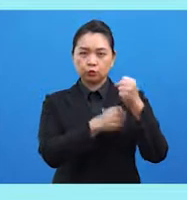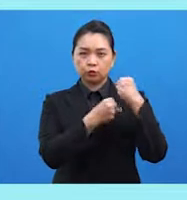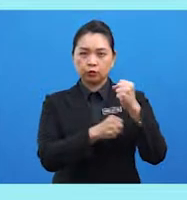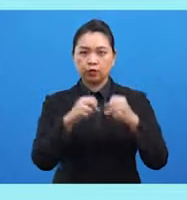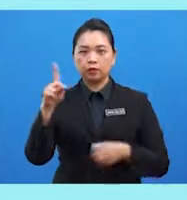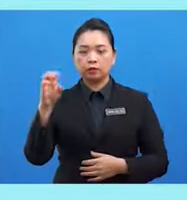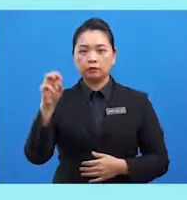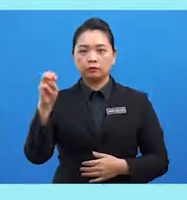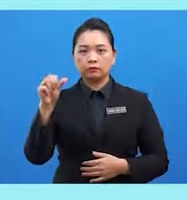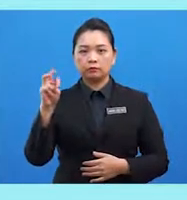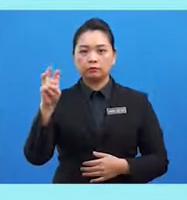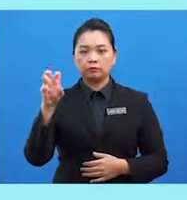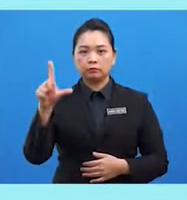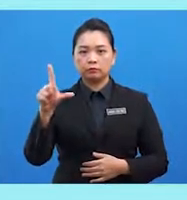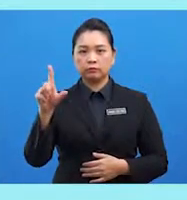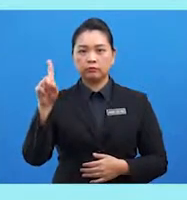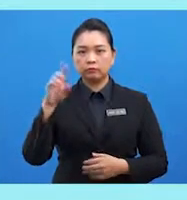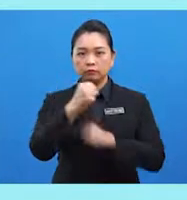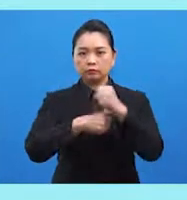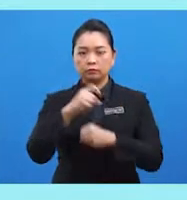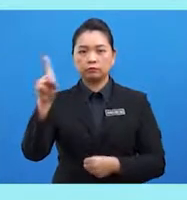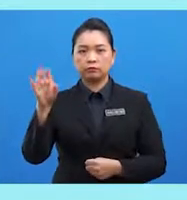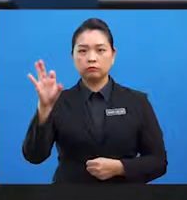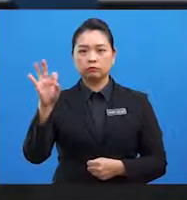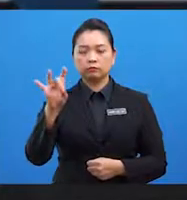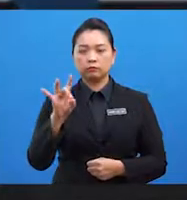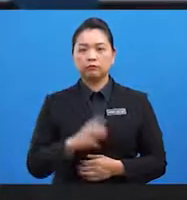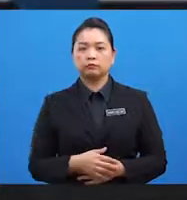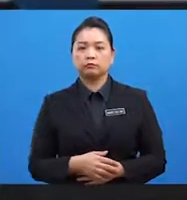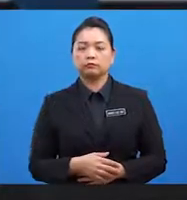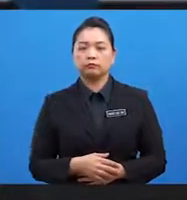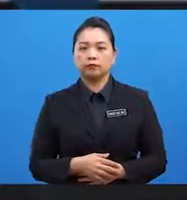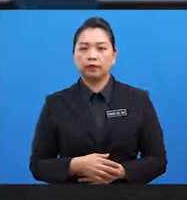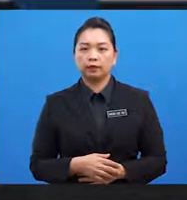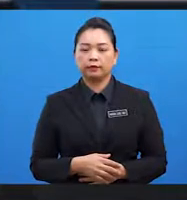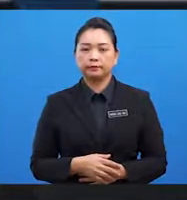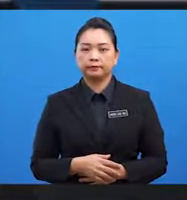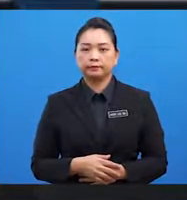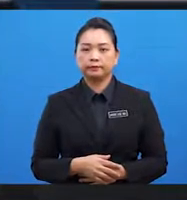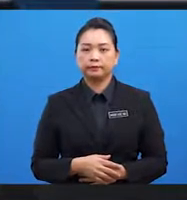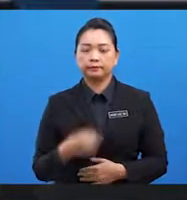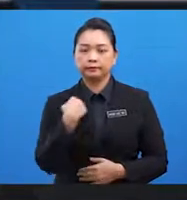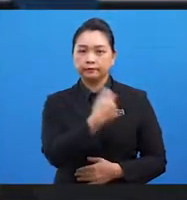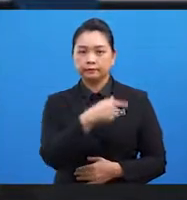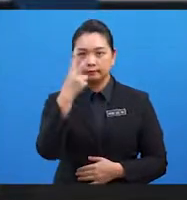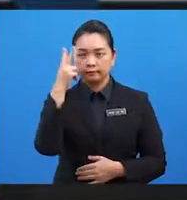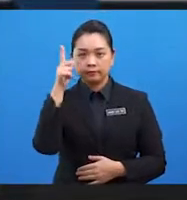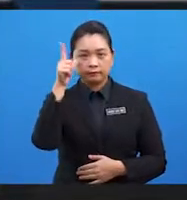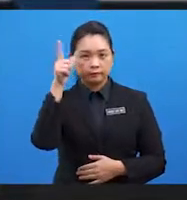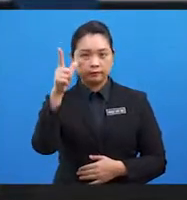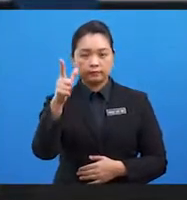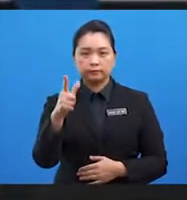pada tahun 1998. Seterusnya, kita lihat pula penglibatan